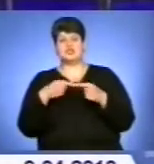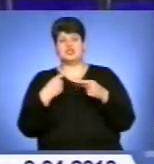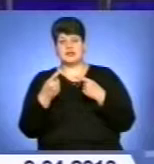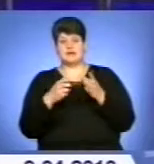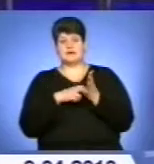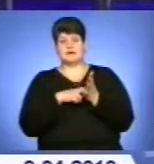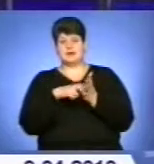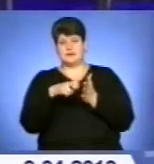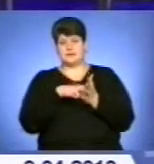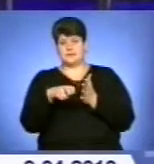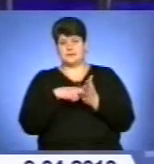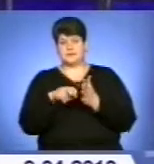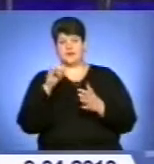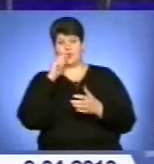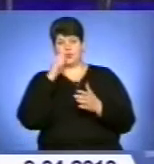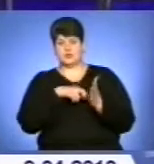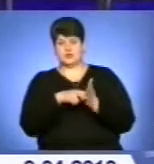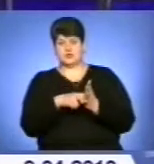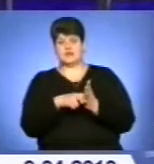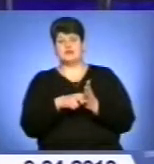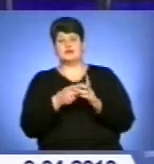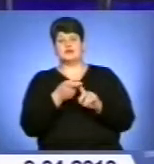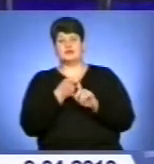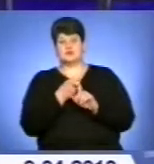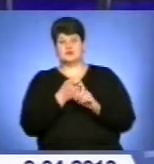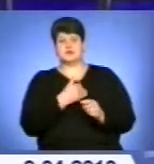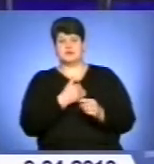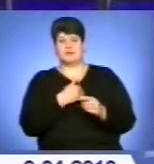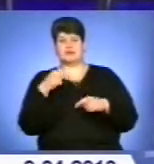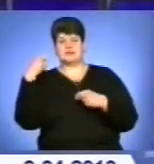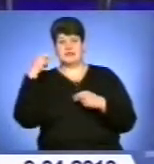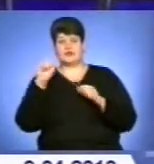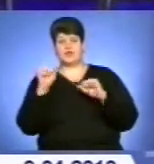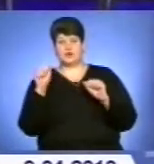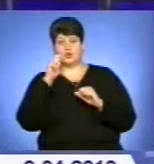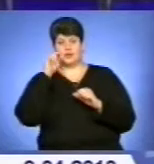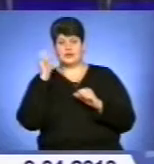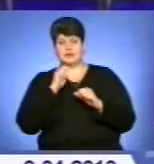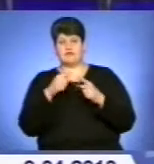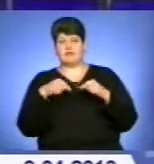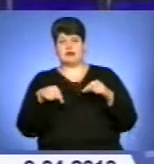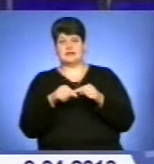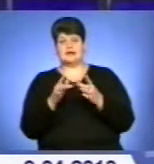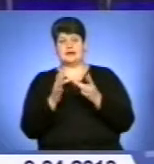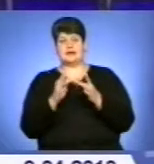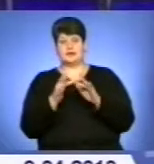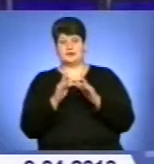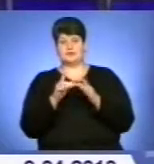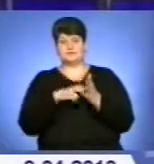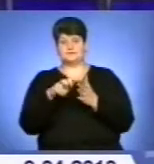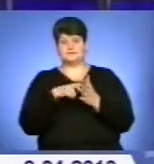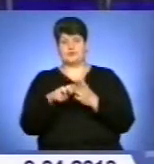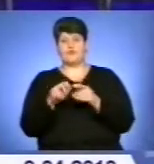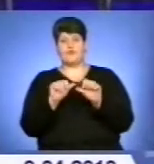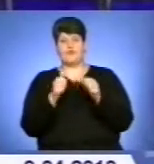поштового зв'язку «Укрпошта». Відповідно до ініціатив президента та уряду України у галузі електронного урядування оформити